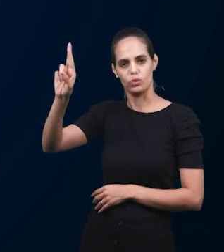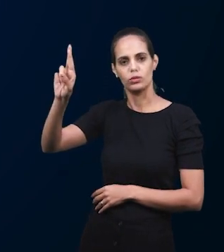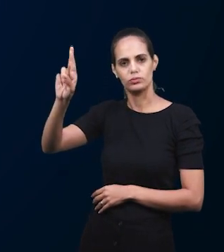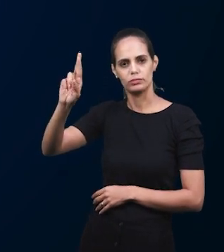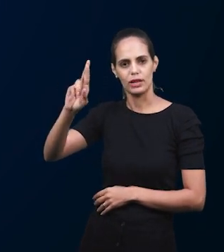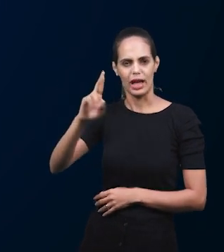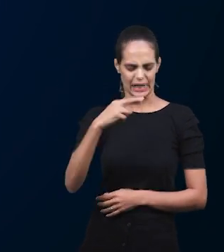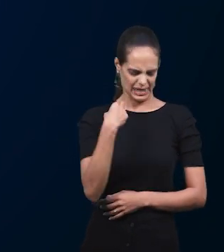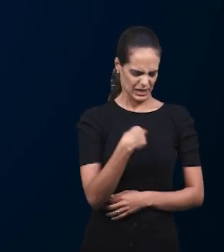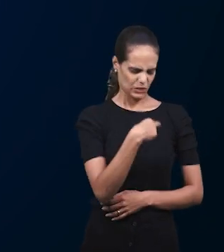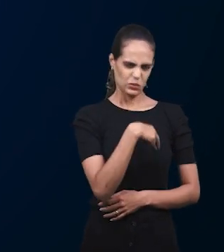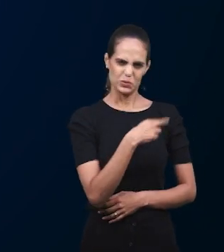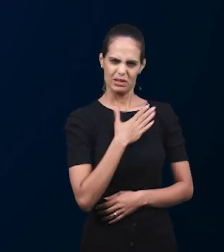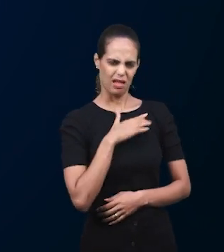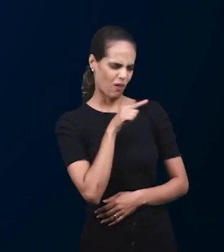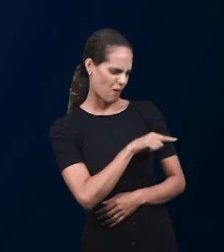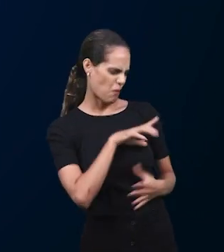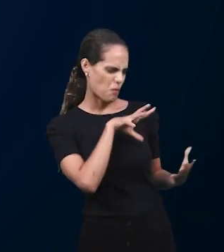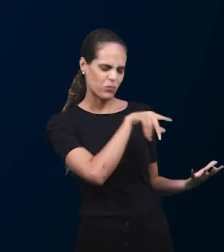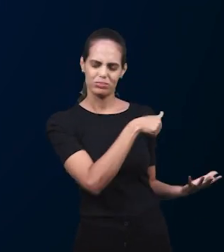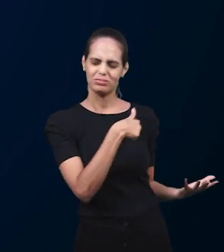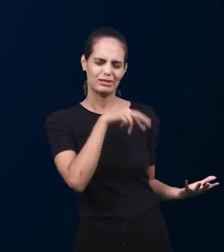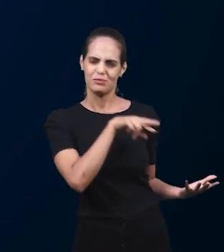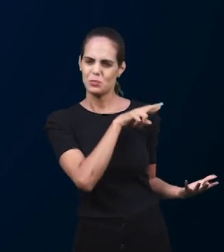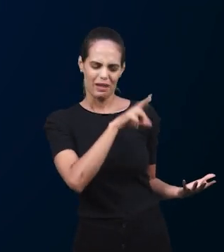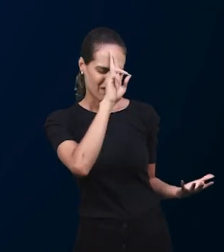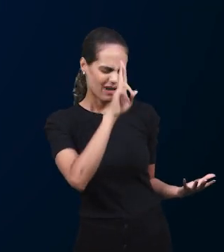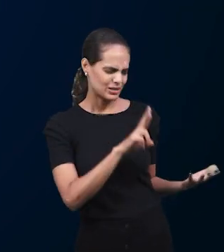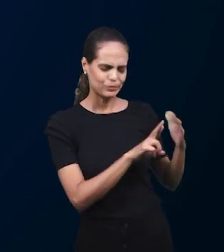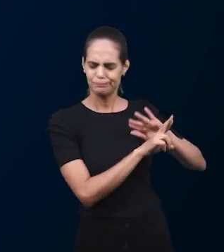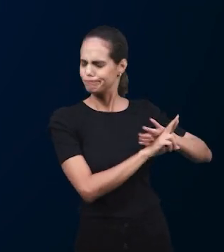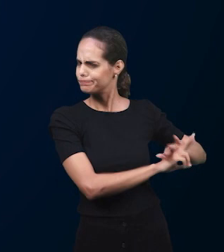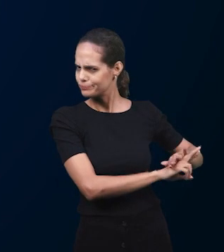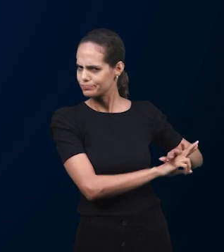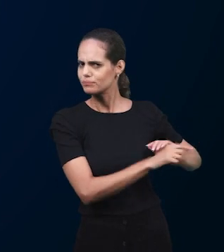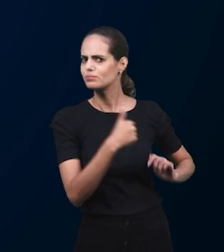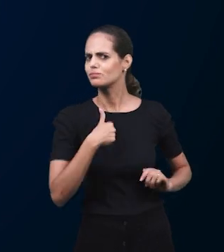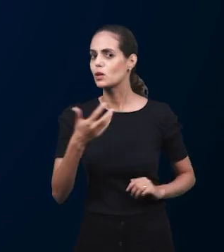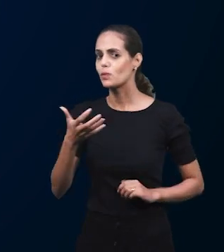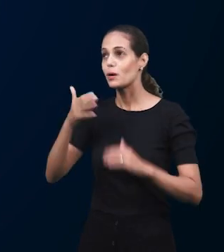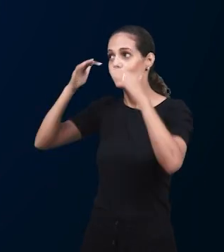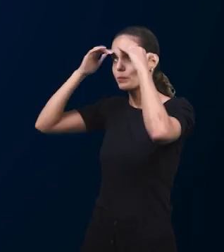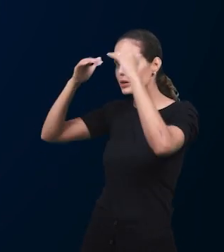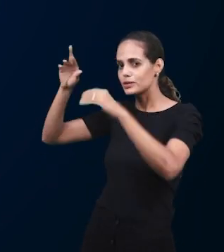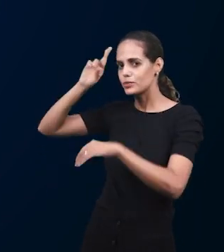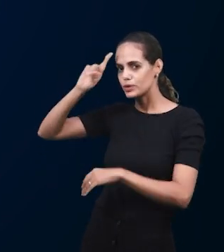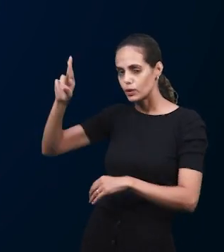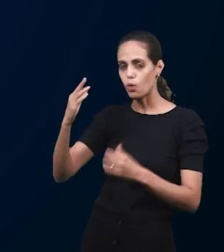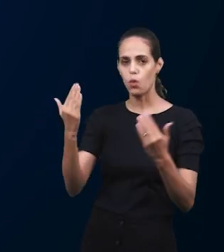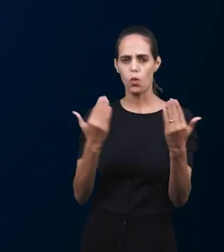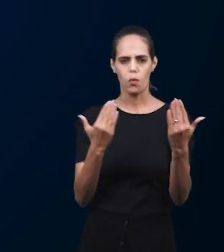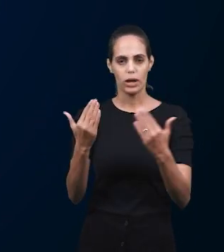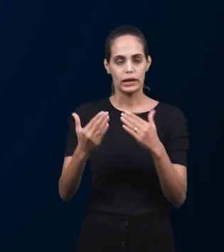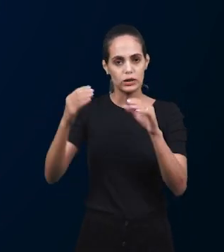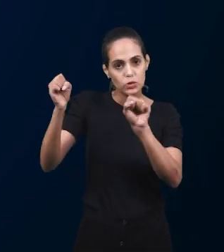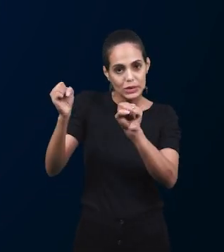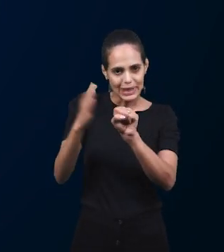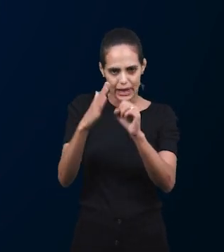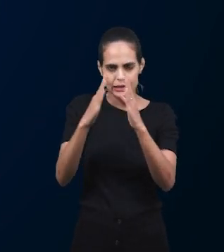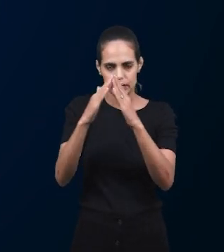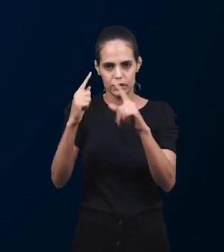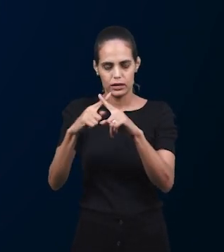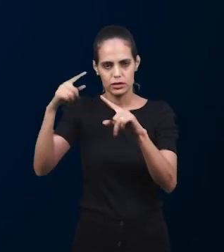о наших ценностях, таких как наша верность, наше время, наше посвящение. И сравнивая с